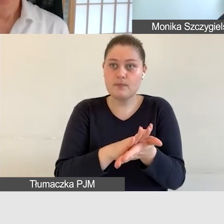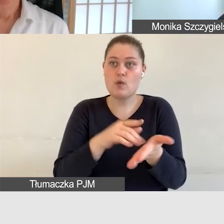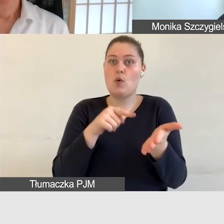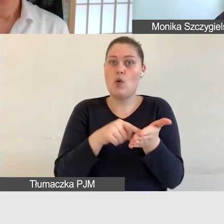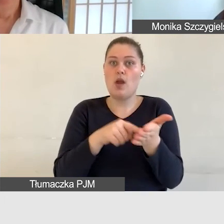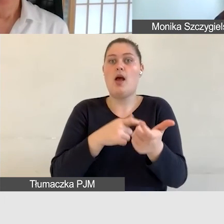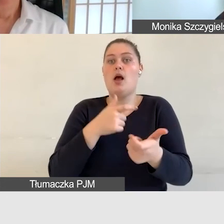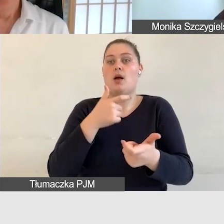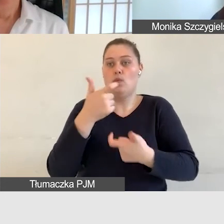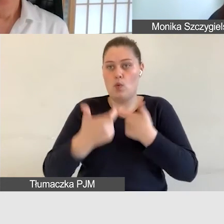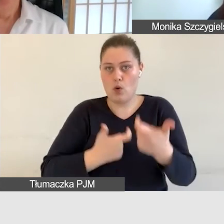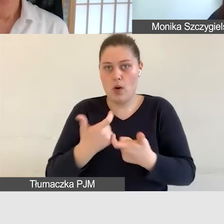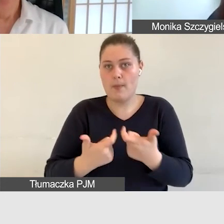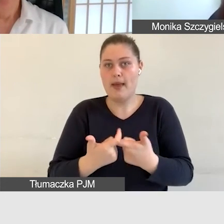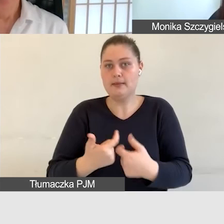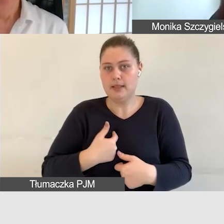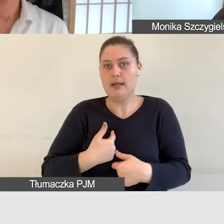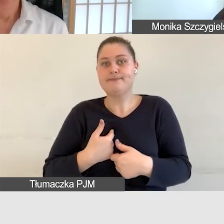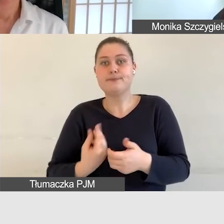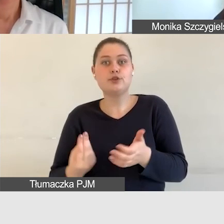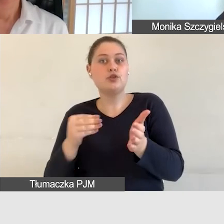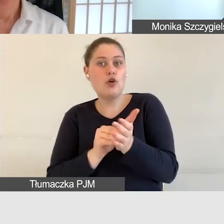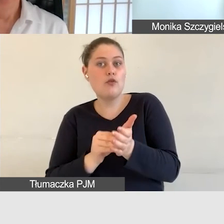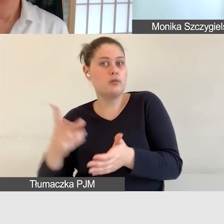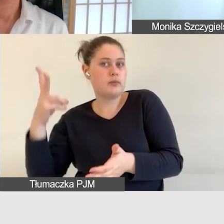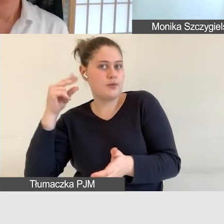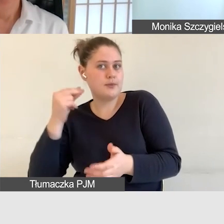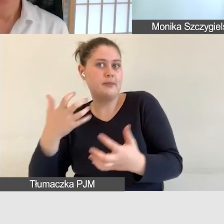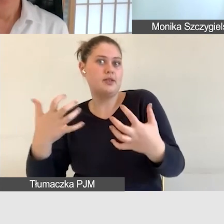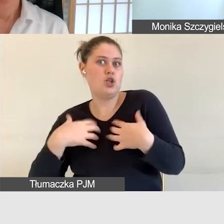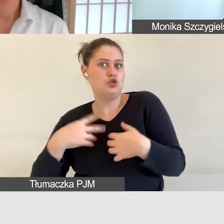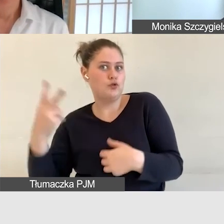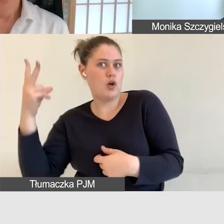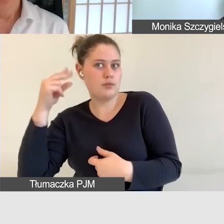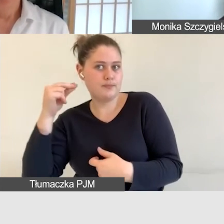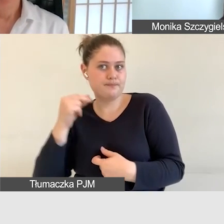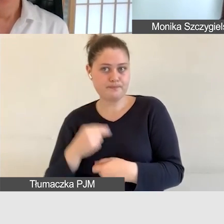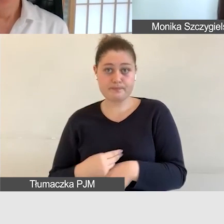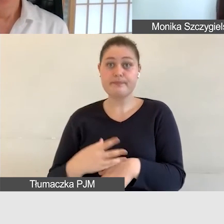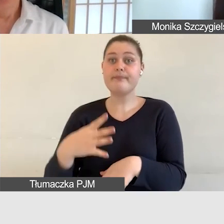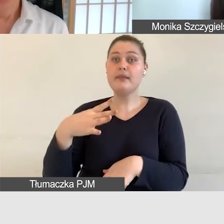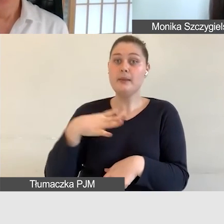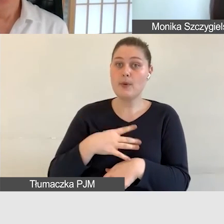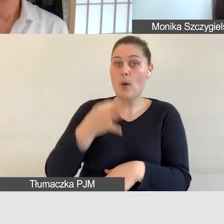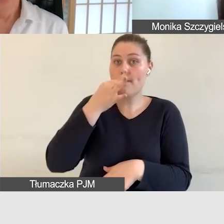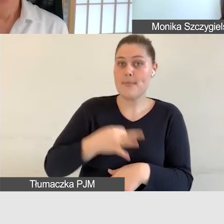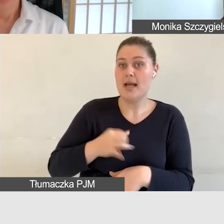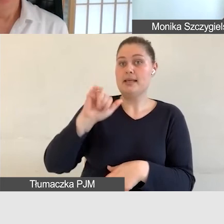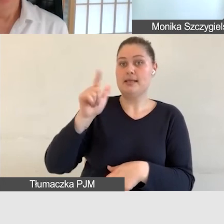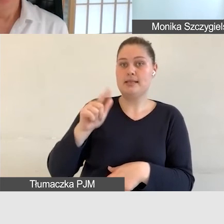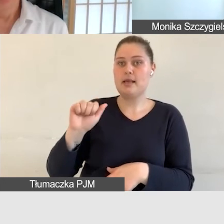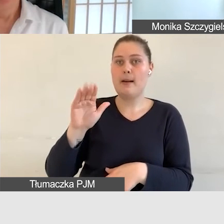narrację o której zarówno ja mówiłam jak i opowiadała o tym Państwu Izabela Mrochen tak by uzupełnić